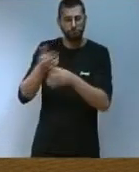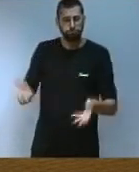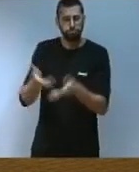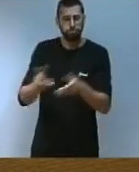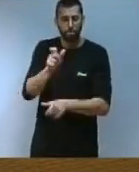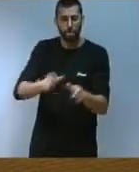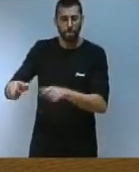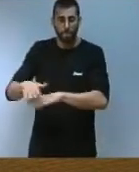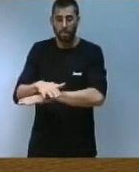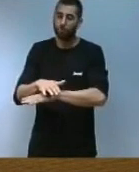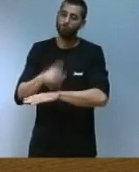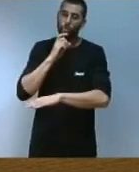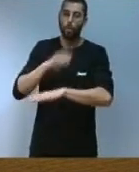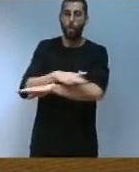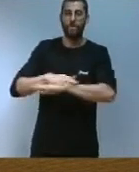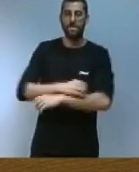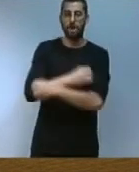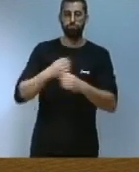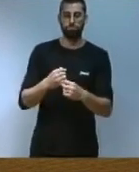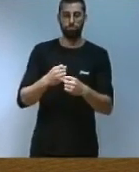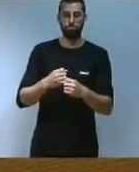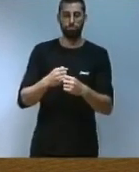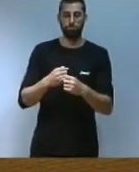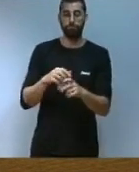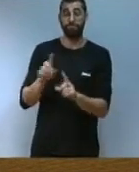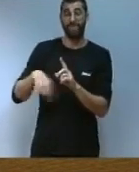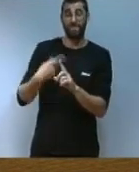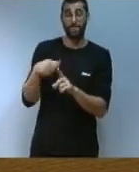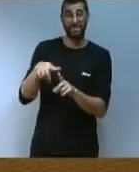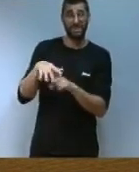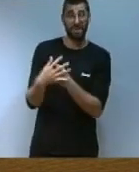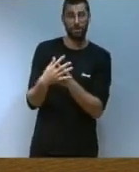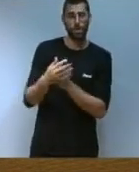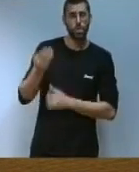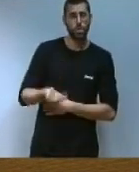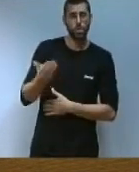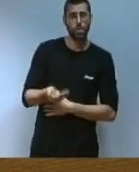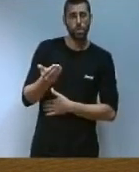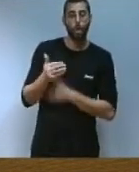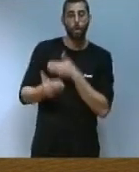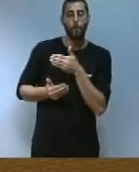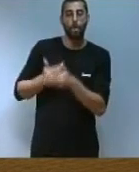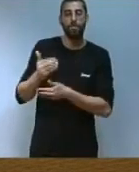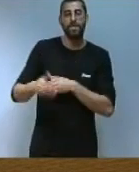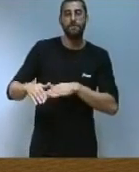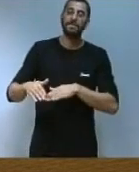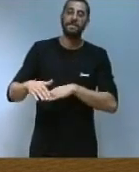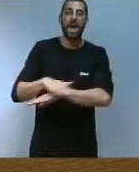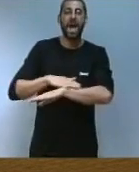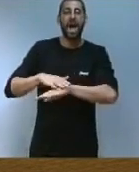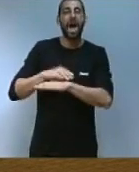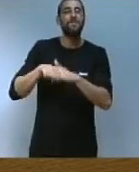bases sòlides En aquest àmbit a més és vital poder comptar amb procediments administratius àgils